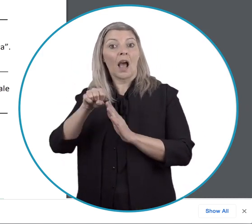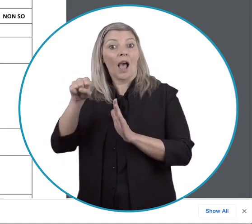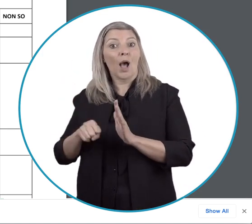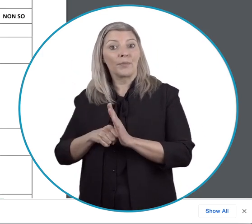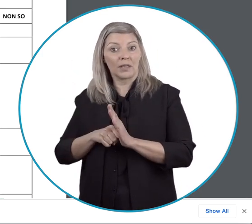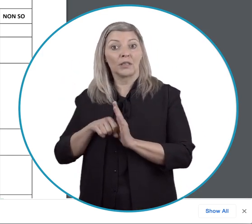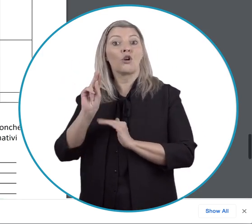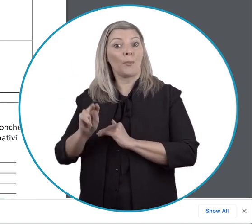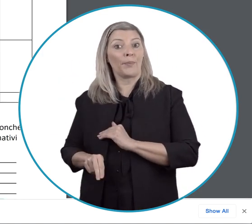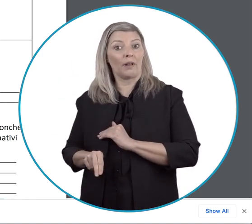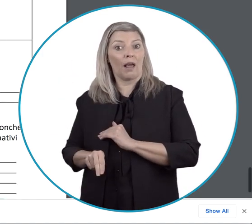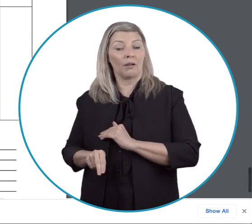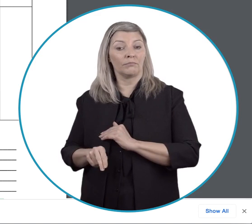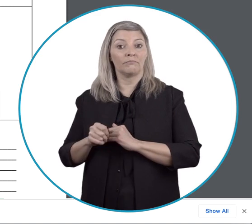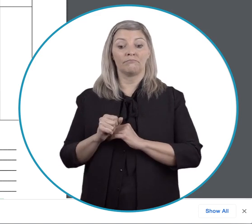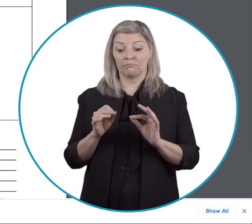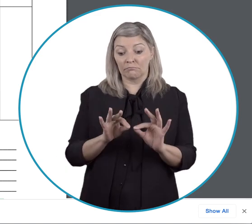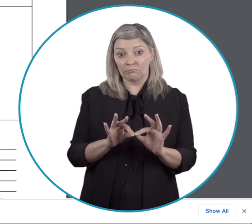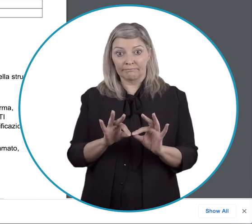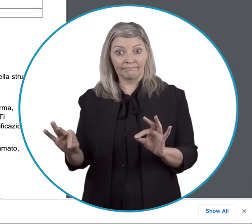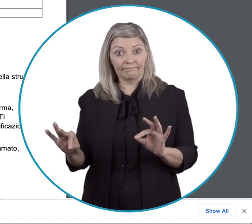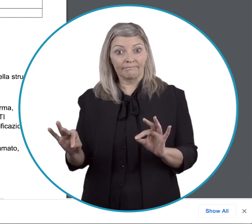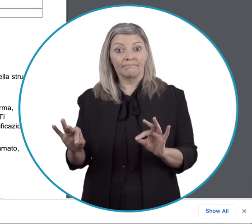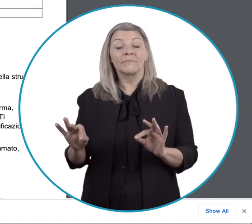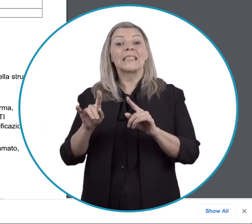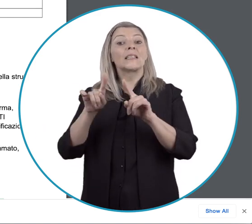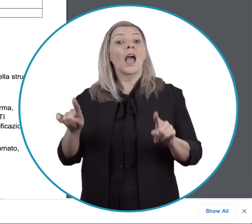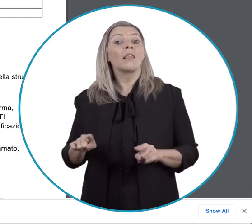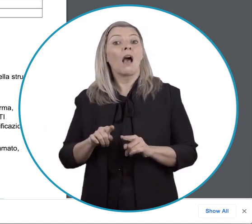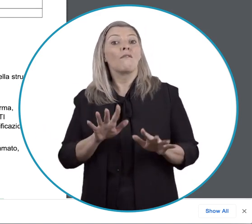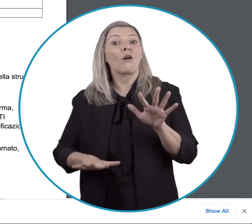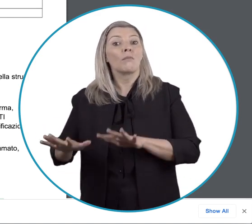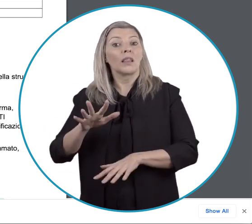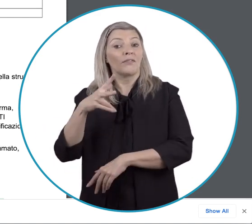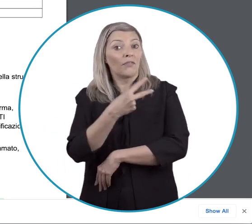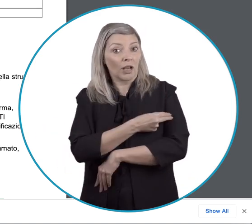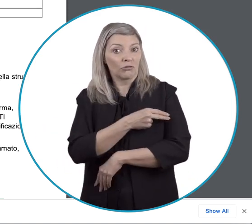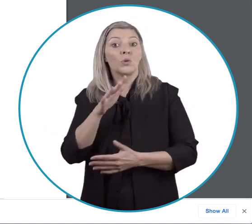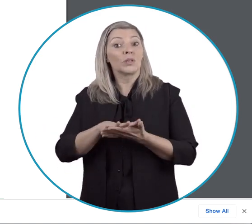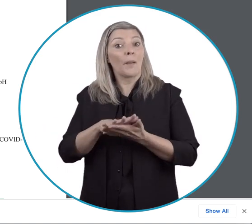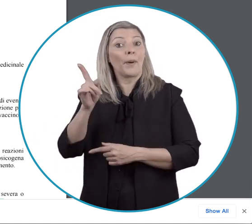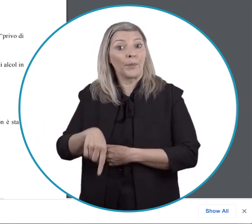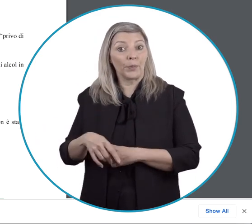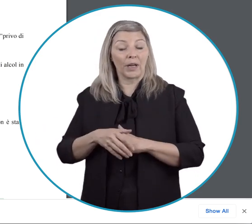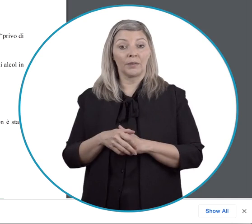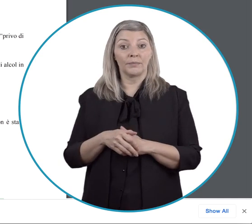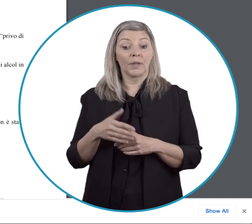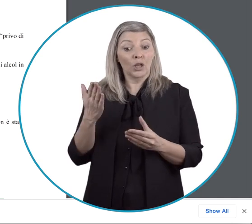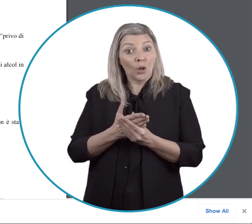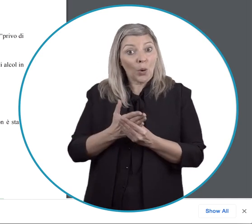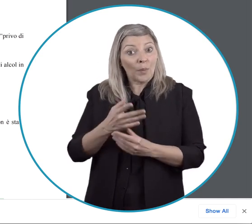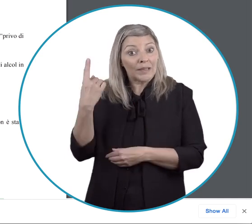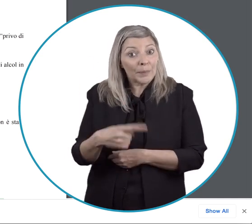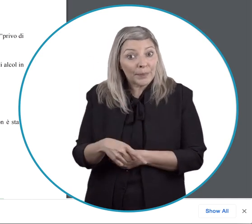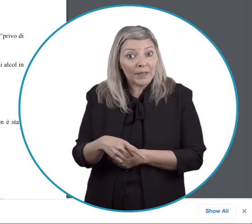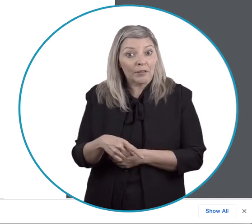Compila la scheda anamnestica e portala con te Adesso clicca su Scheda informativa vaccino Stampala